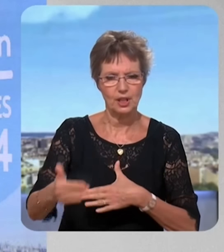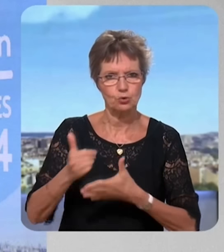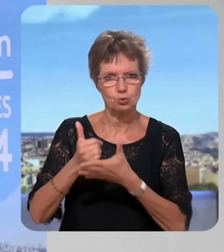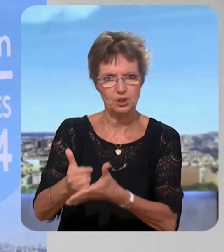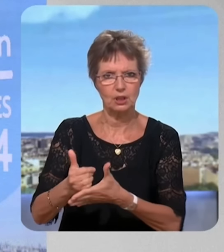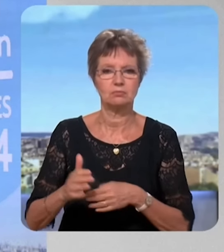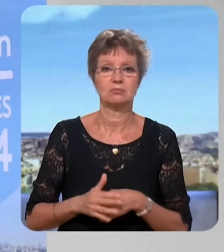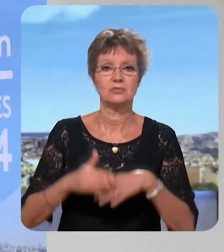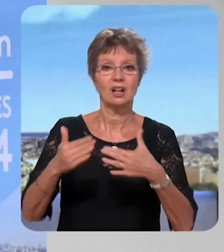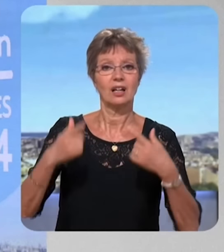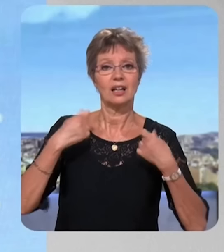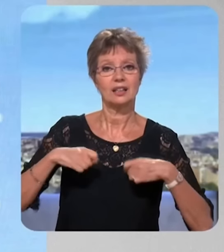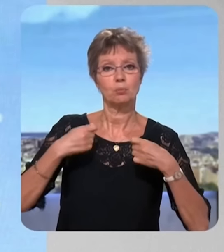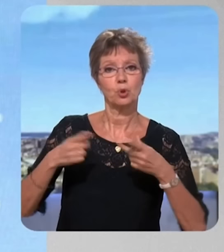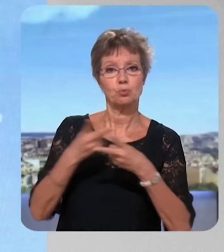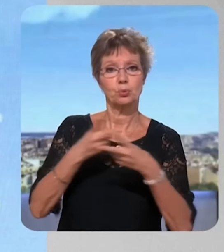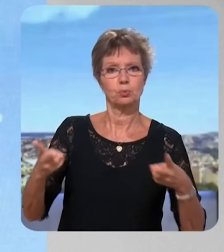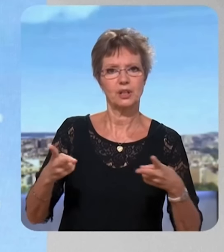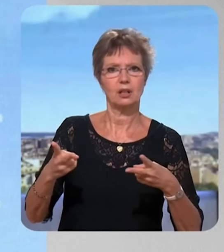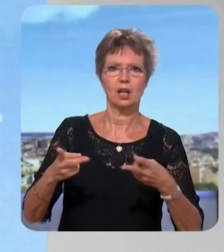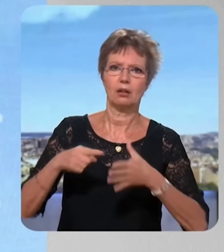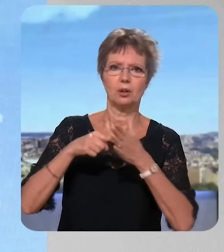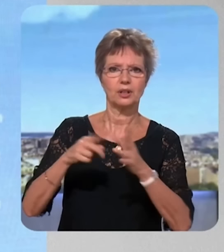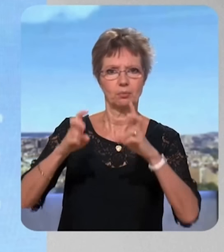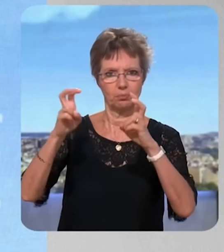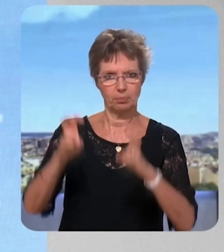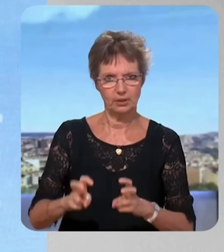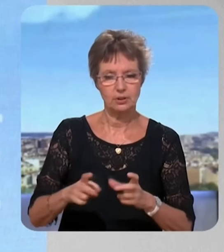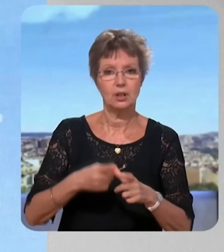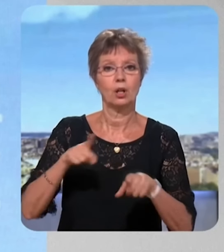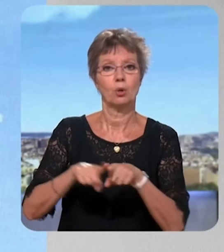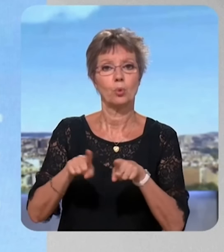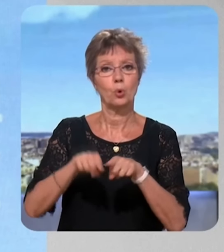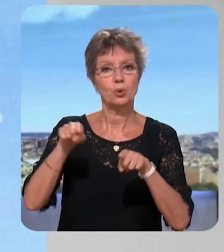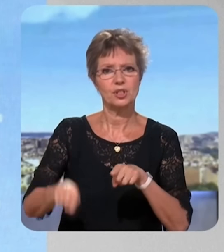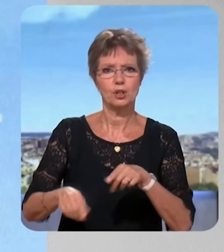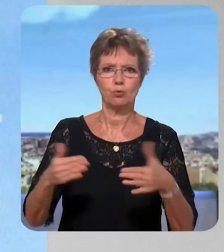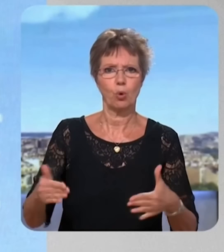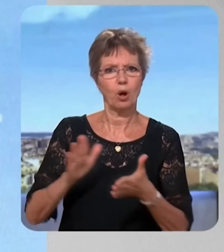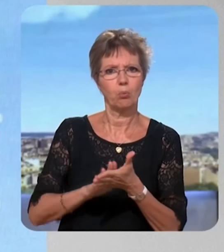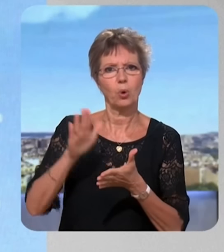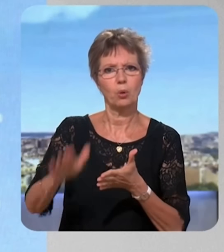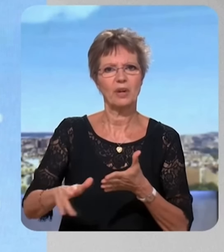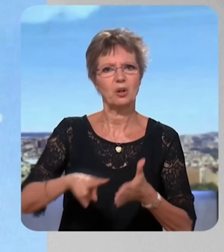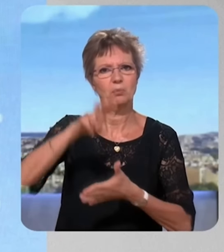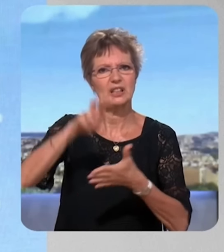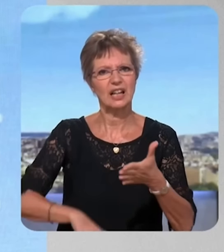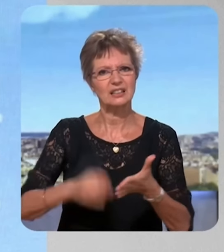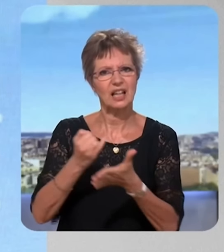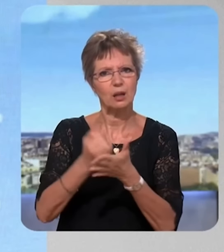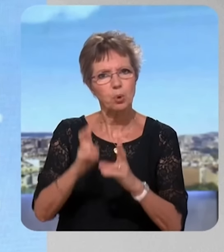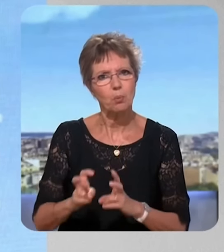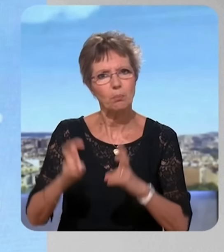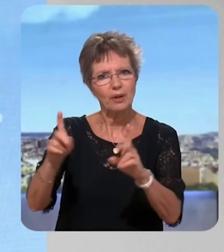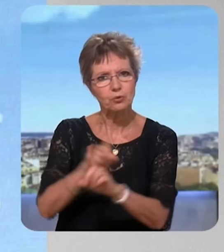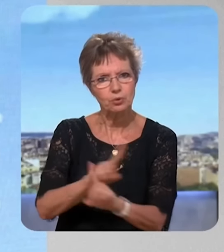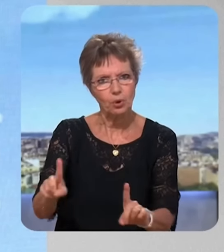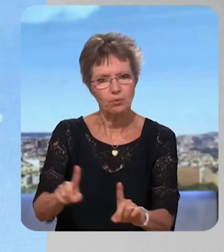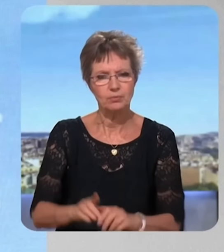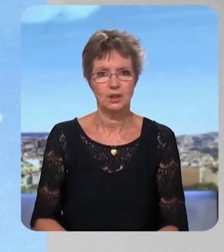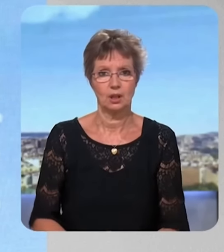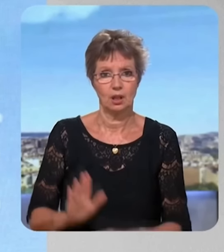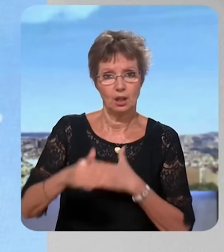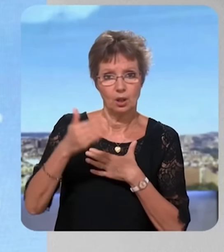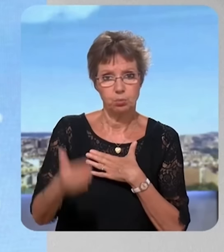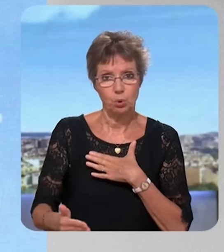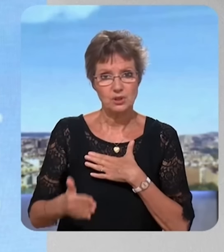la réduction des dépenses publiques pour ne pas faire courir l'endettement, et d'autre part l'engagement de ne pas augmenter les taxes et les impôts, et donc à partir de là, il faudra dans